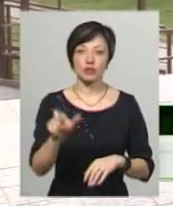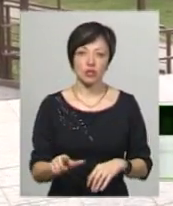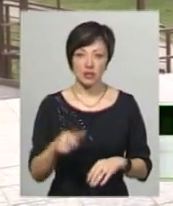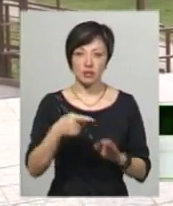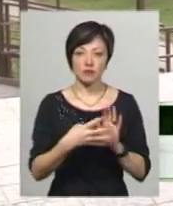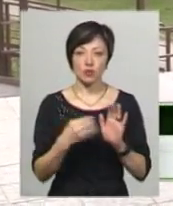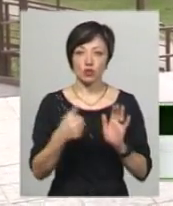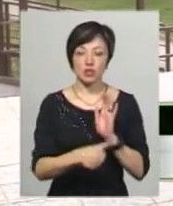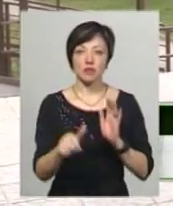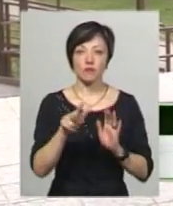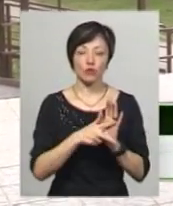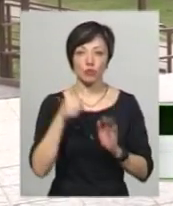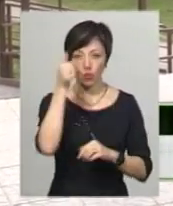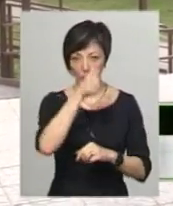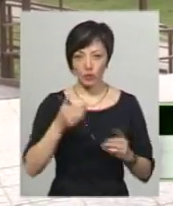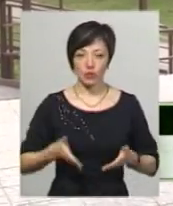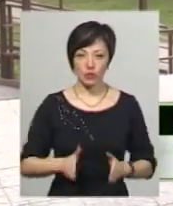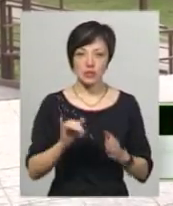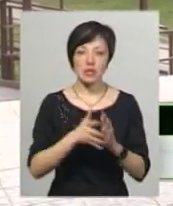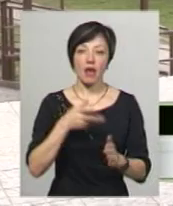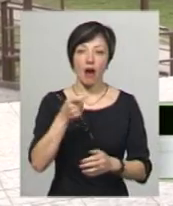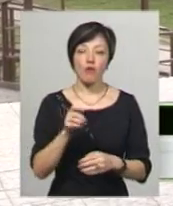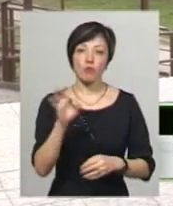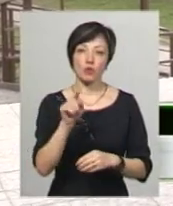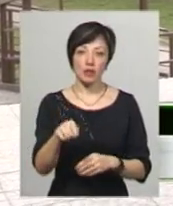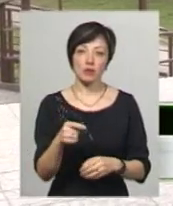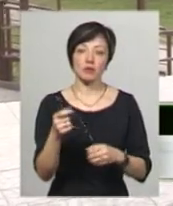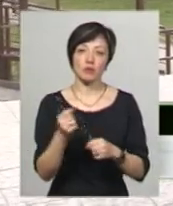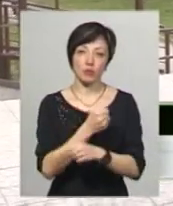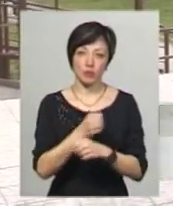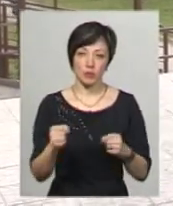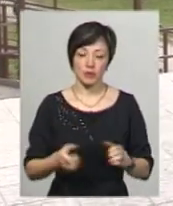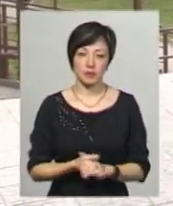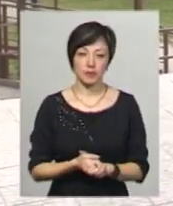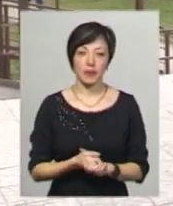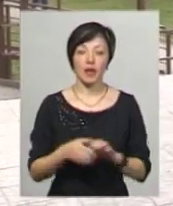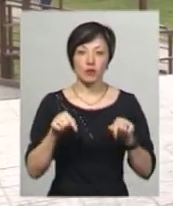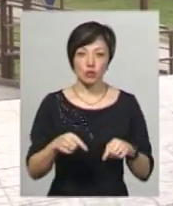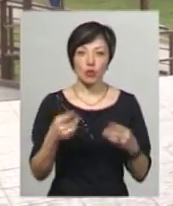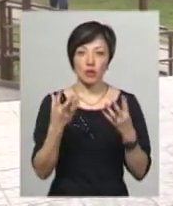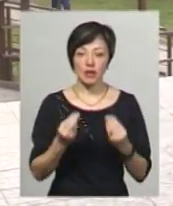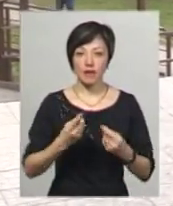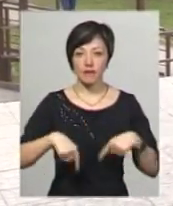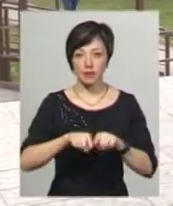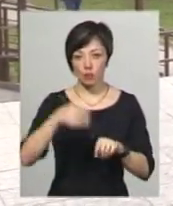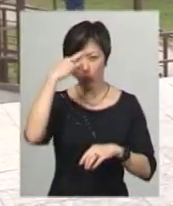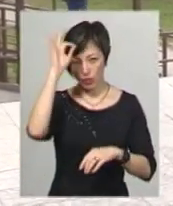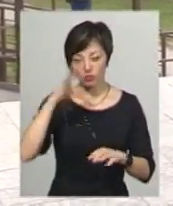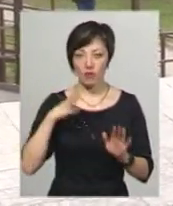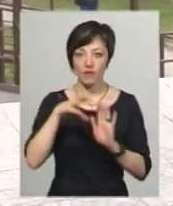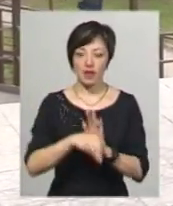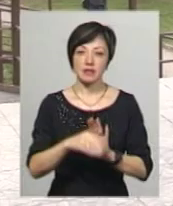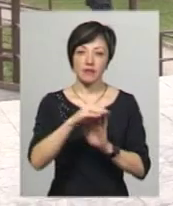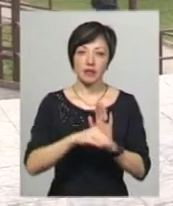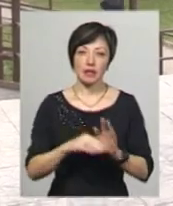1968 року народження із заявою про те, що його нанесли тілесні ушкодження. Цього ж дня Хмельницьким відділом поліції було внесено